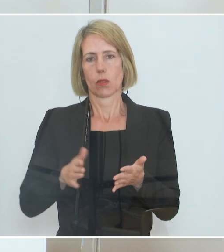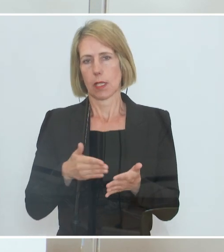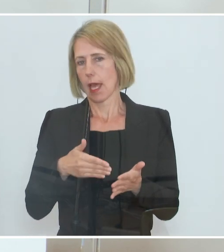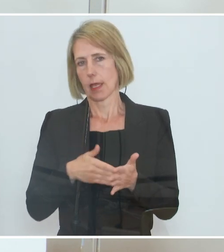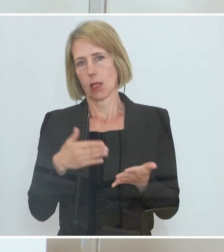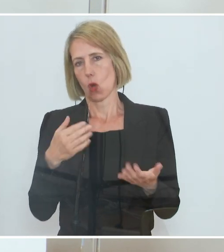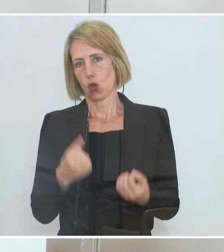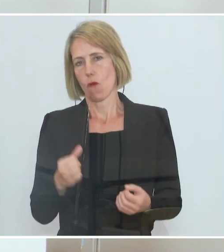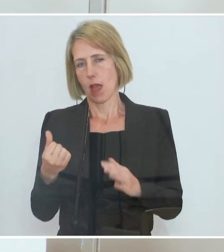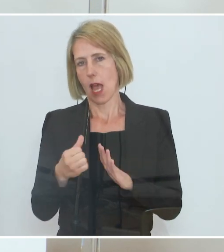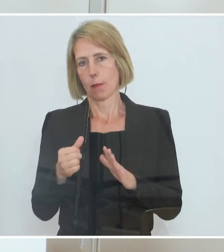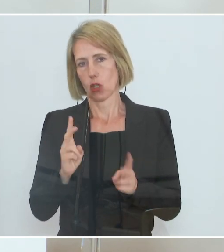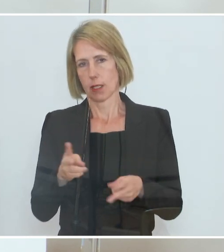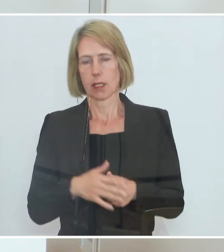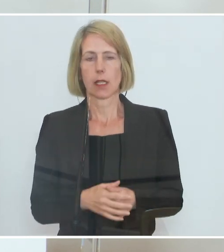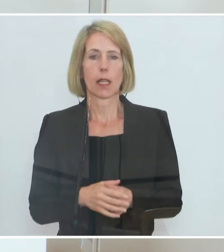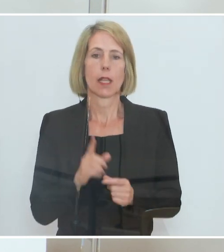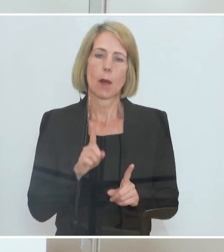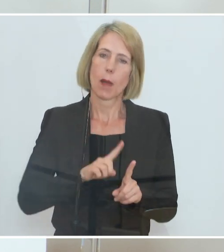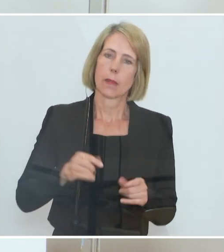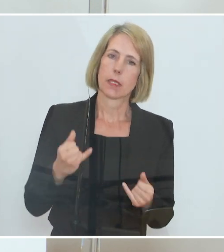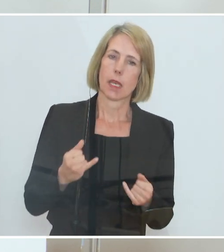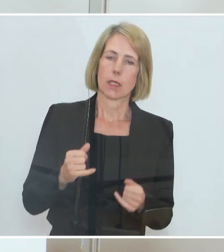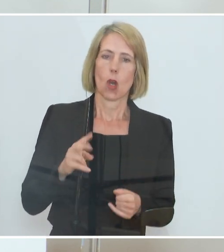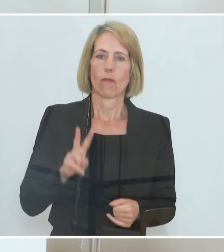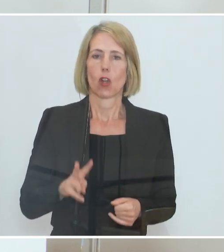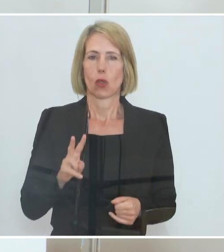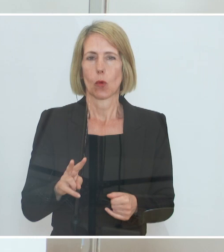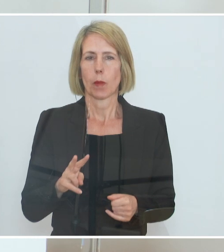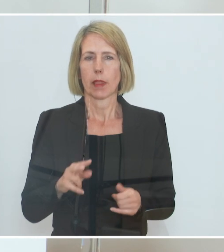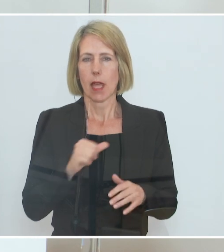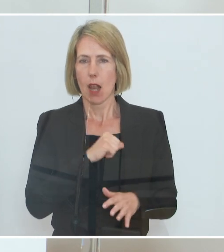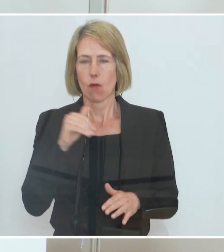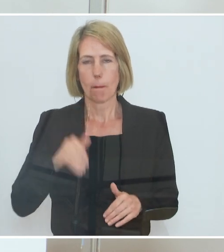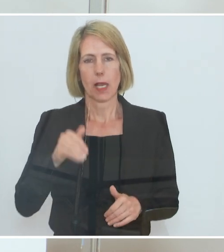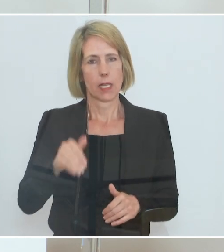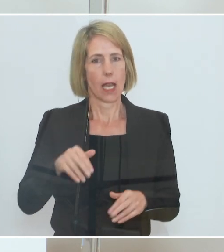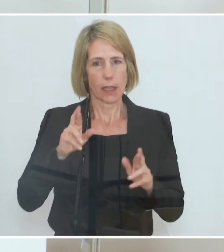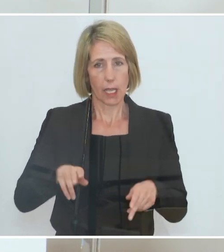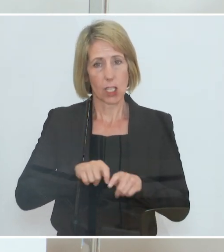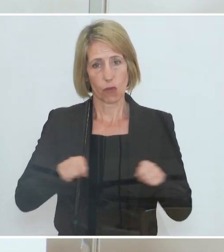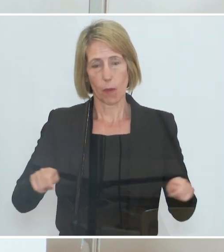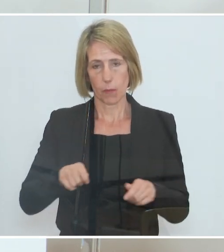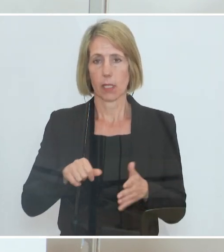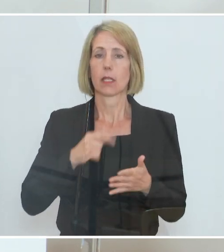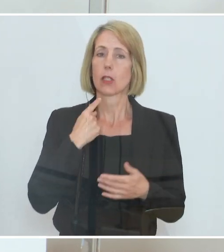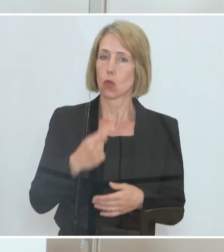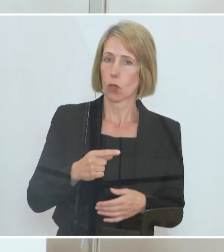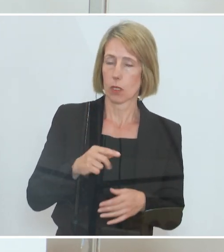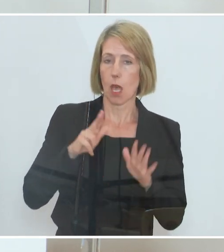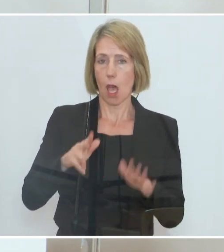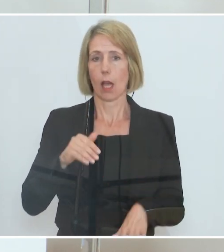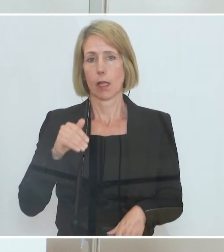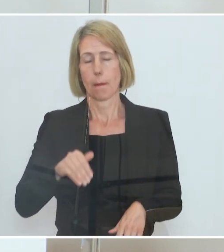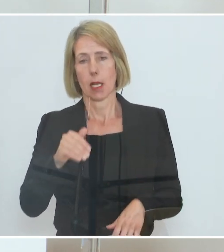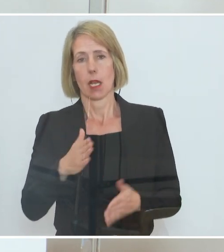Faktum ist, dass bis dato ein Volumen von 11 Milliarden Euro rechtsverbindlich zugesagt worden ist. Acht Milliarden Euro sind geflossen. Das heißt, es